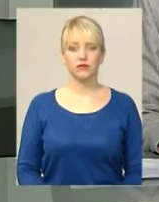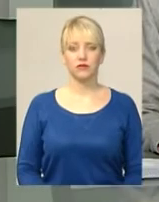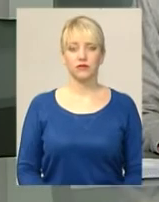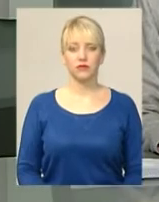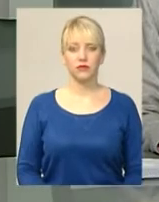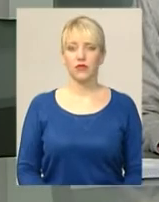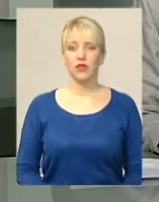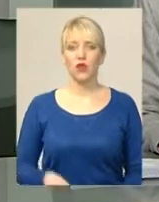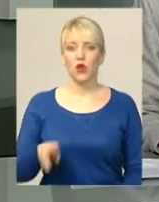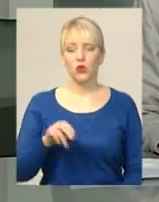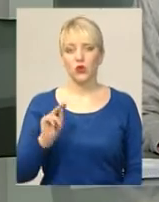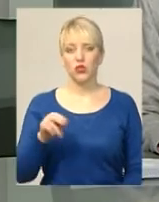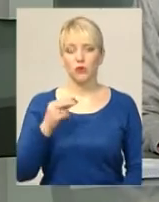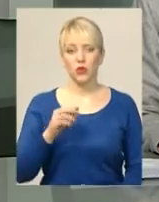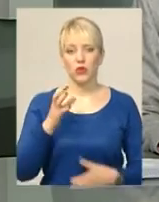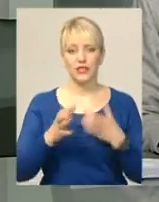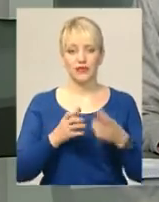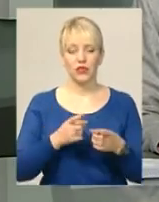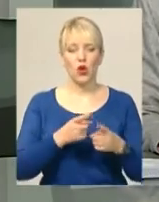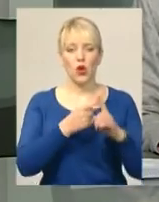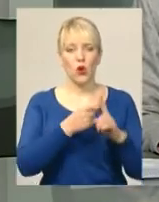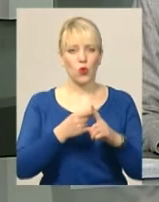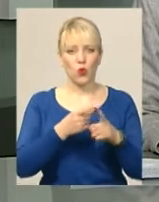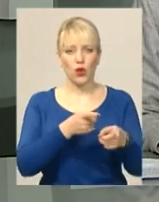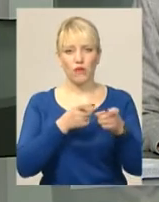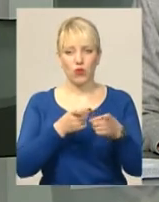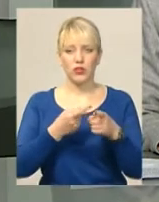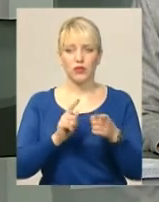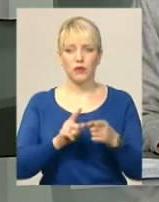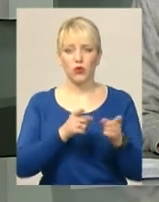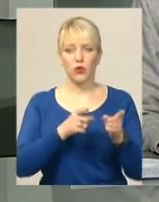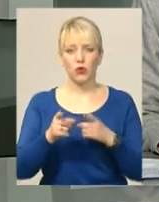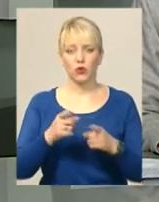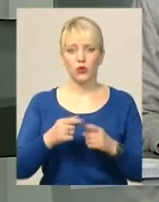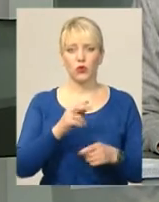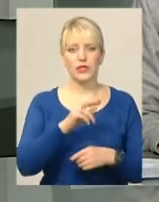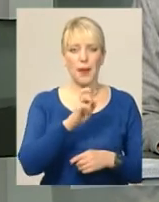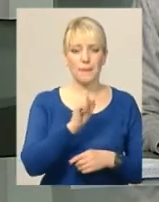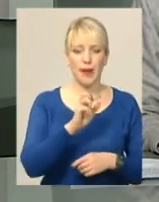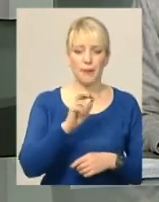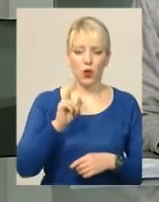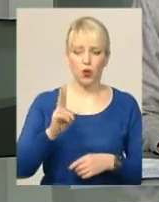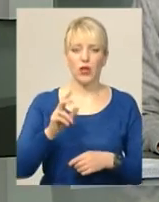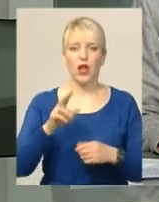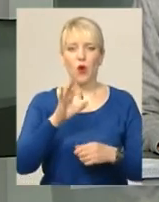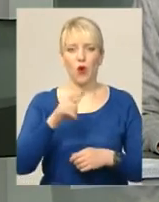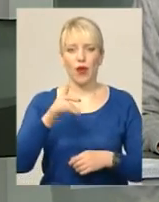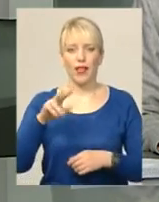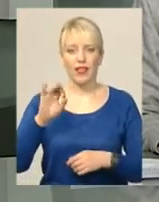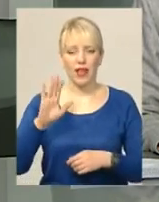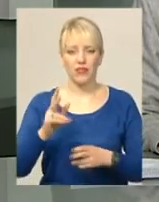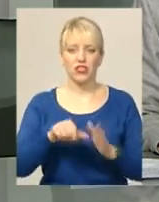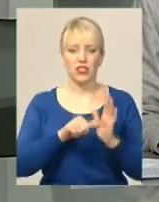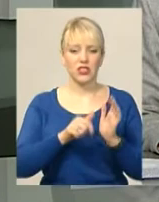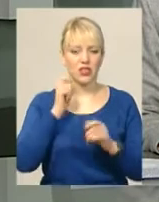До Чемпіонату світу з кульвої стрільби готуються хмельничани Денис Баблюк і Христина Гілевич. 16-річні спортсмени мають звання